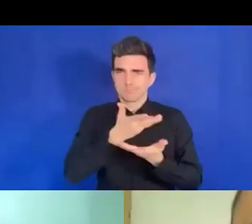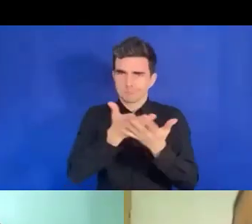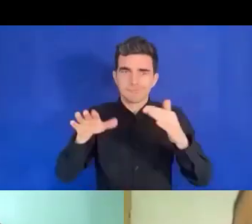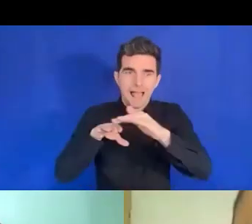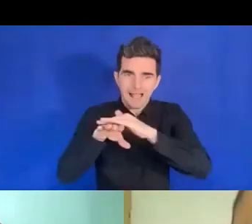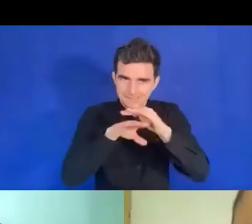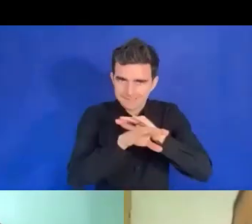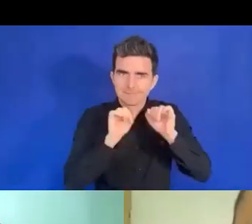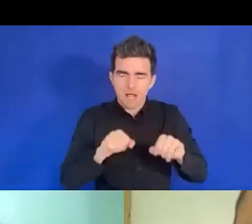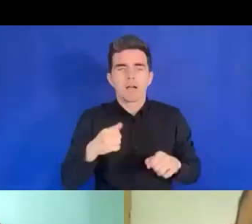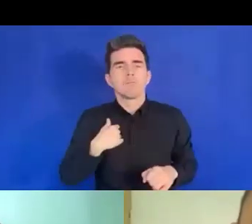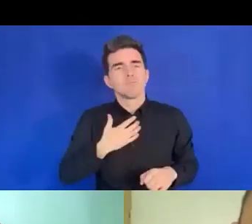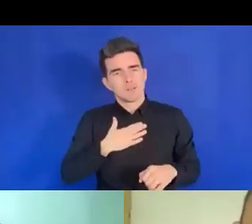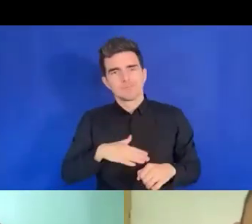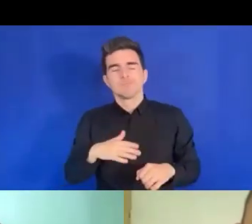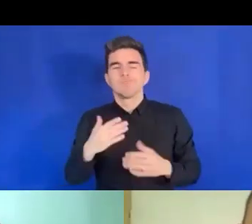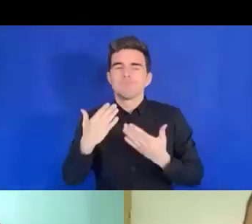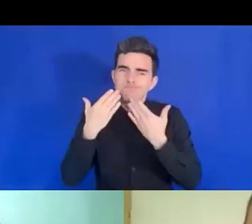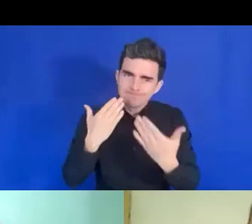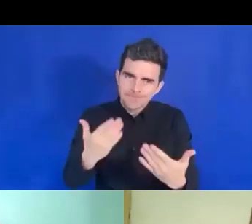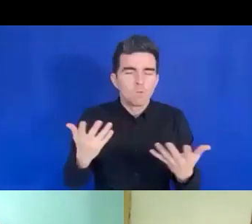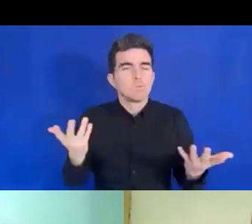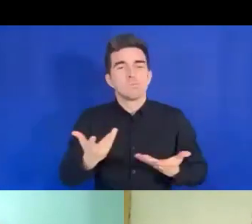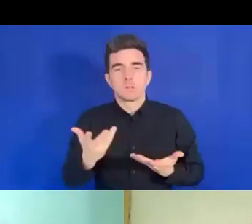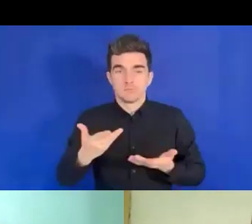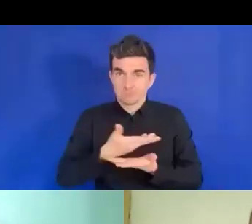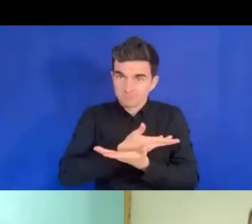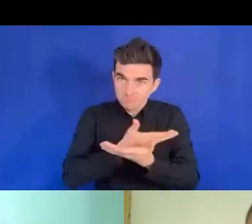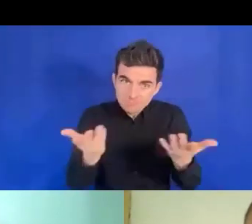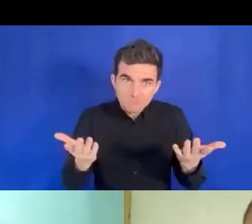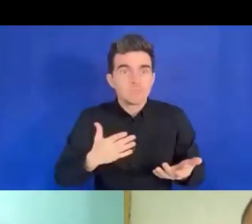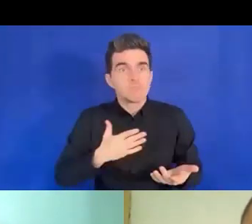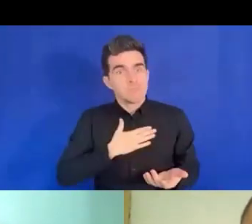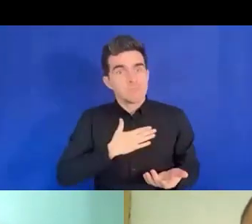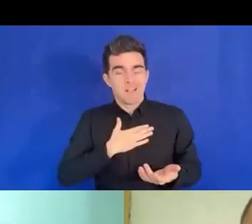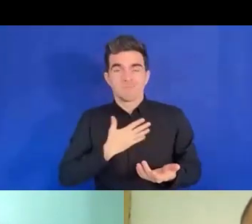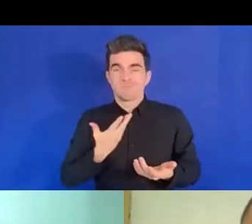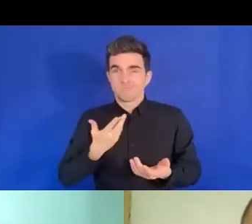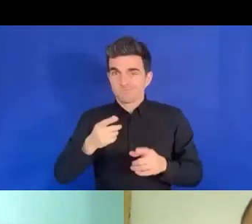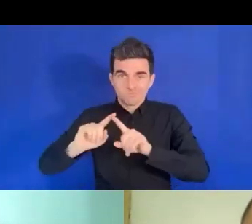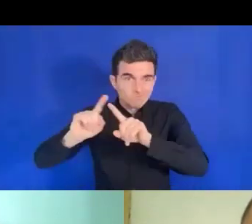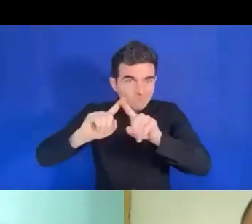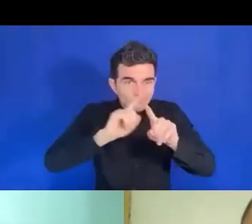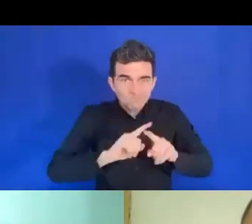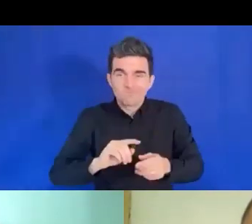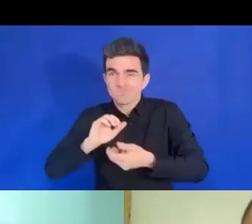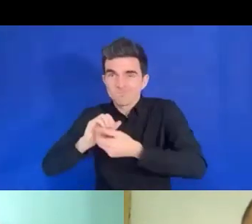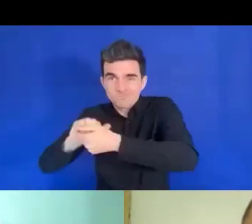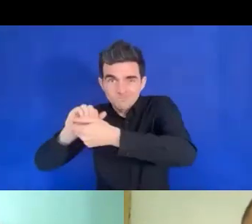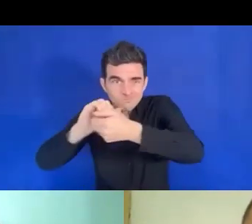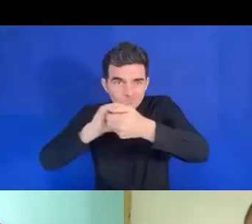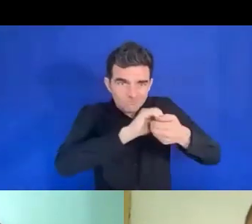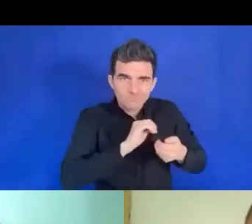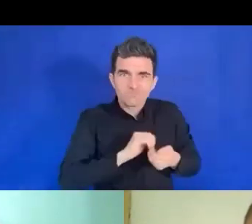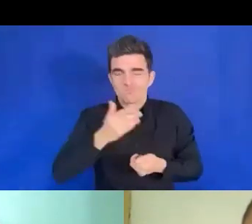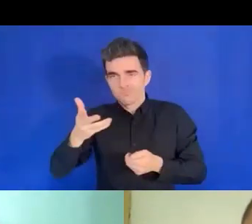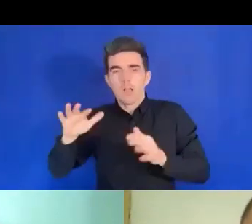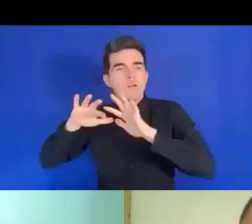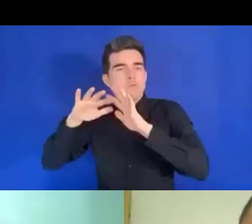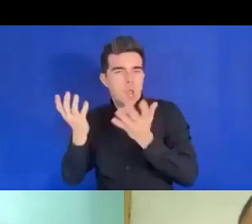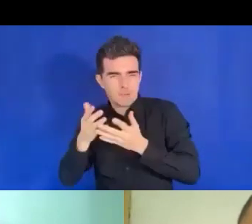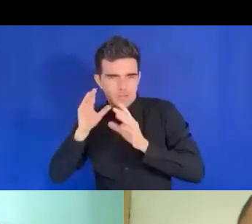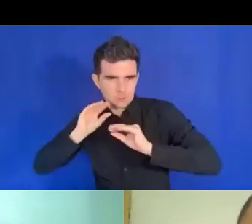interventions. Merci également à toutes mes équipes de formation, notamment Charlie,